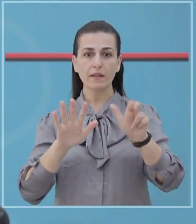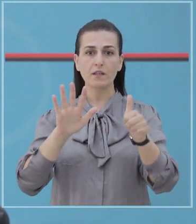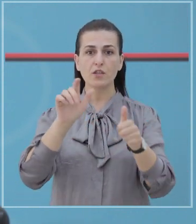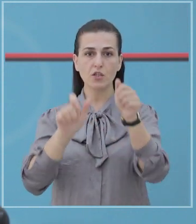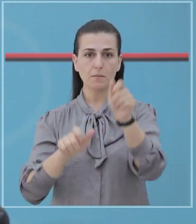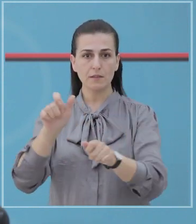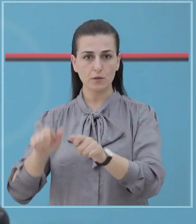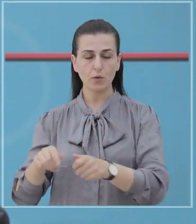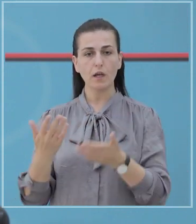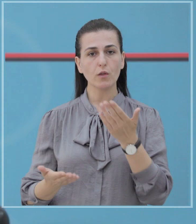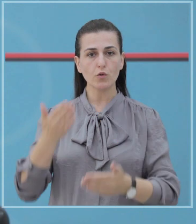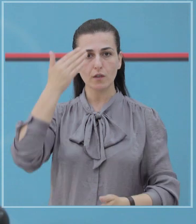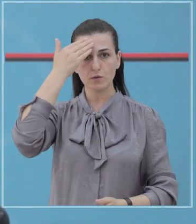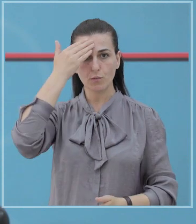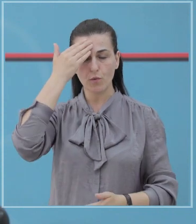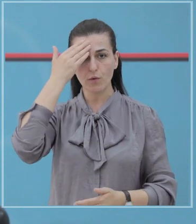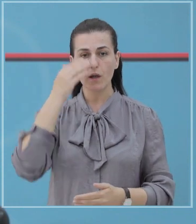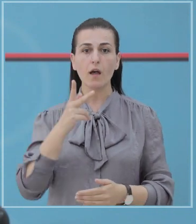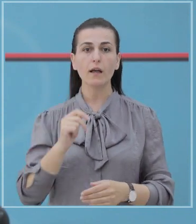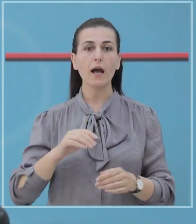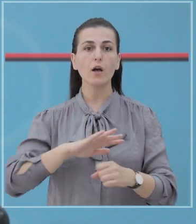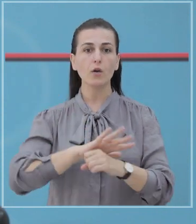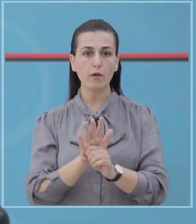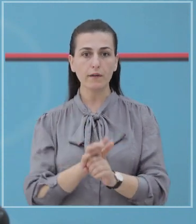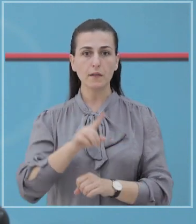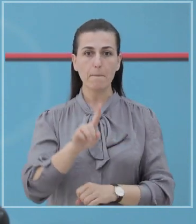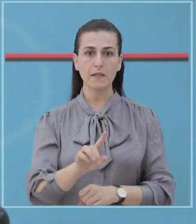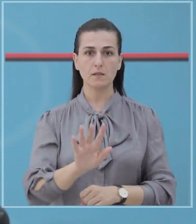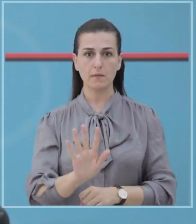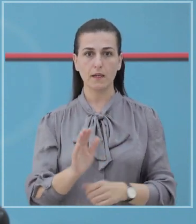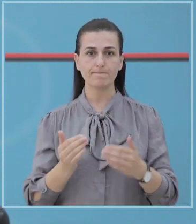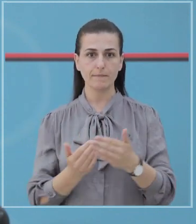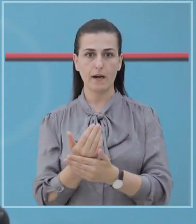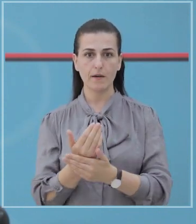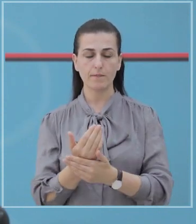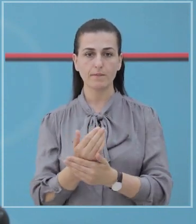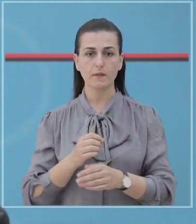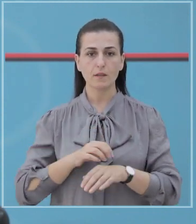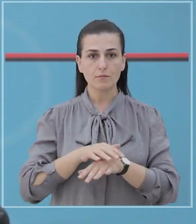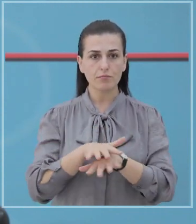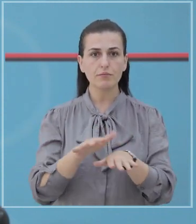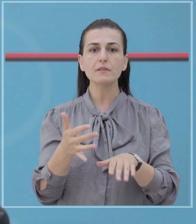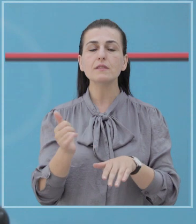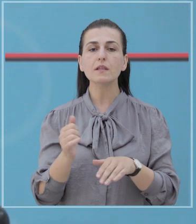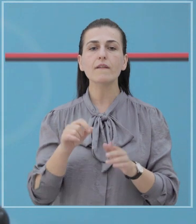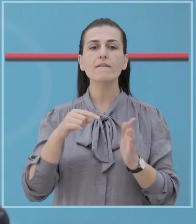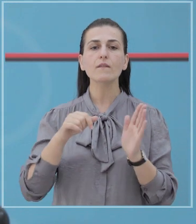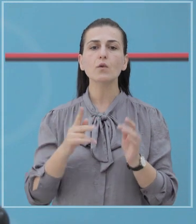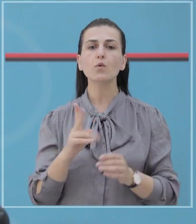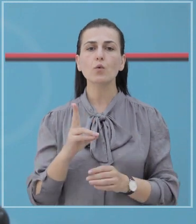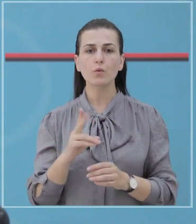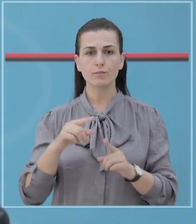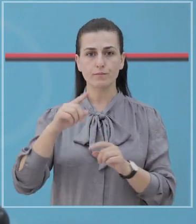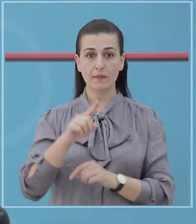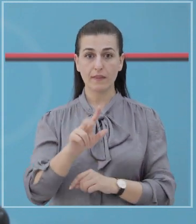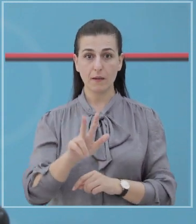-19, dhe kanë rezultuar pozitiv 15 për e tyre. Shpëndarja geografike vionë si më poshtë, 3 mdjet